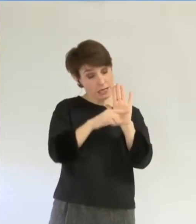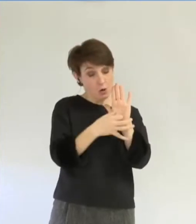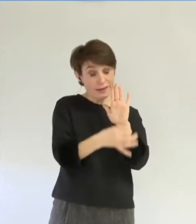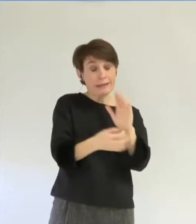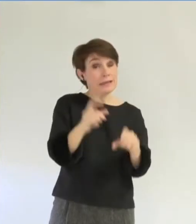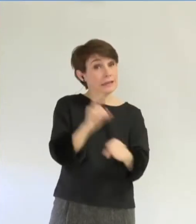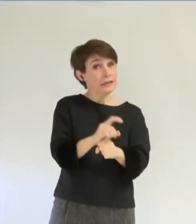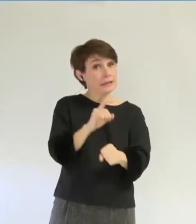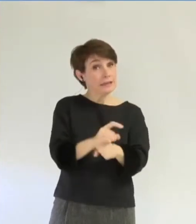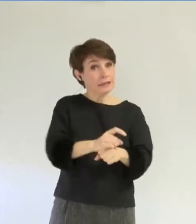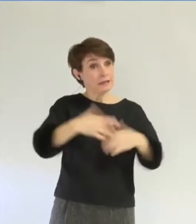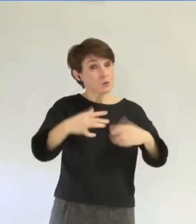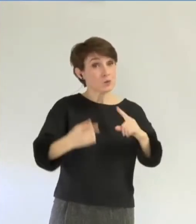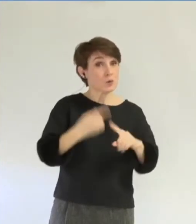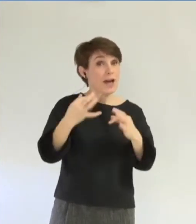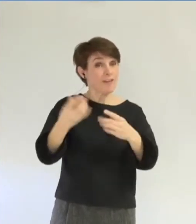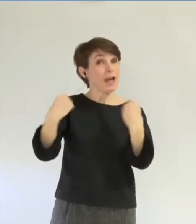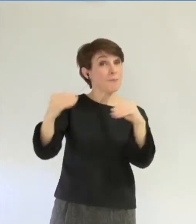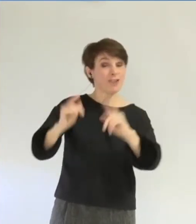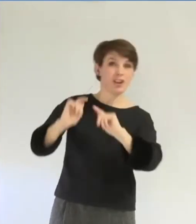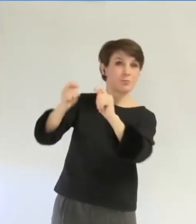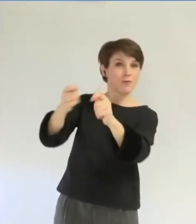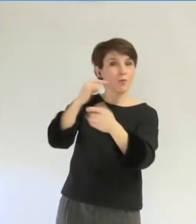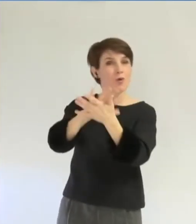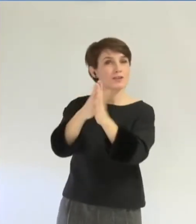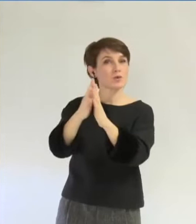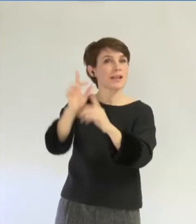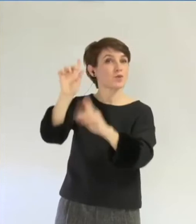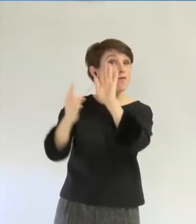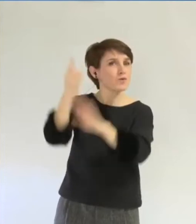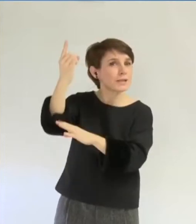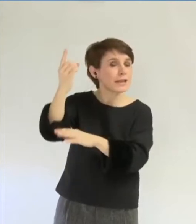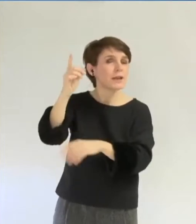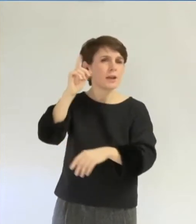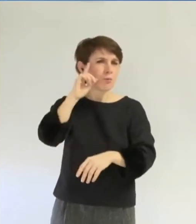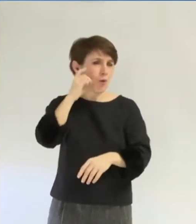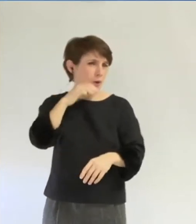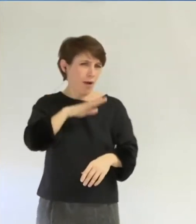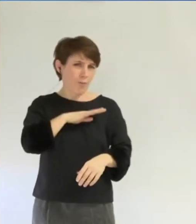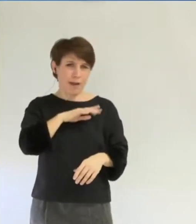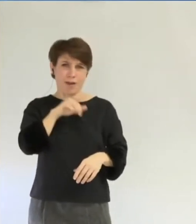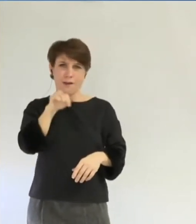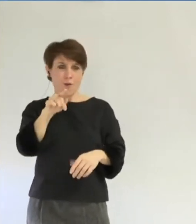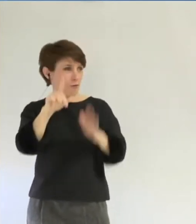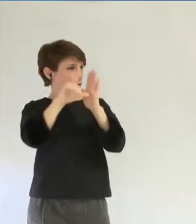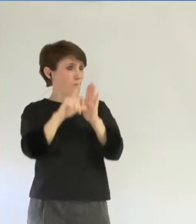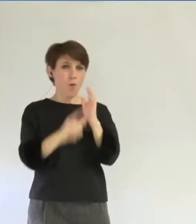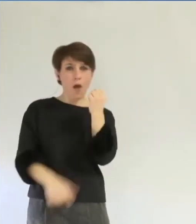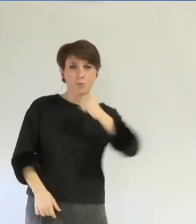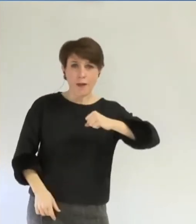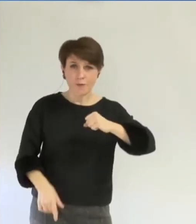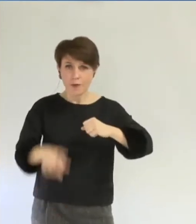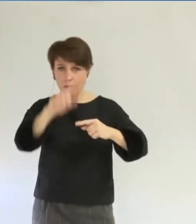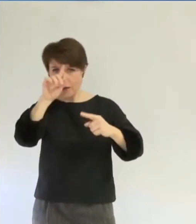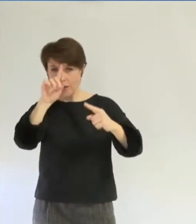sur l'attribution de ce marché, pour plusieurs raisons. D'abord parce que vous n'avez pas respecté certaines conditions légales en ce qui concerne